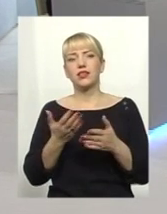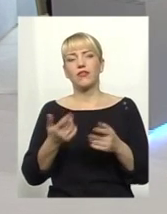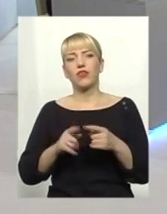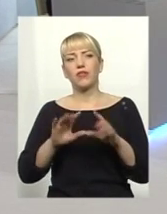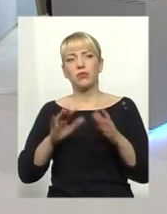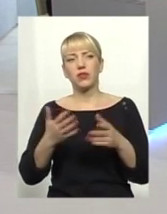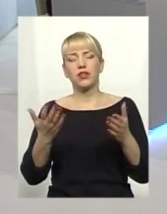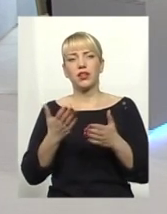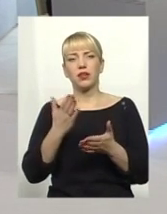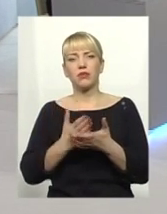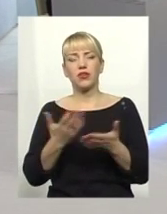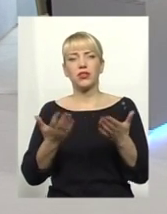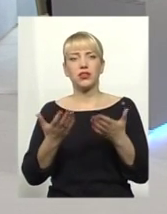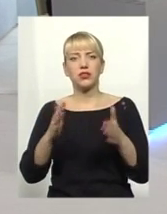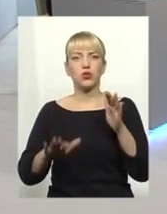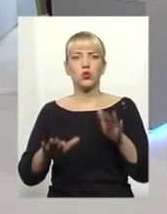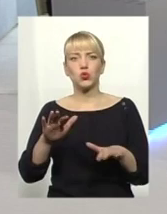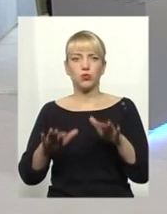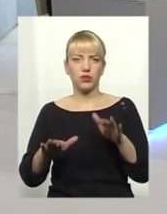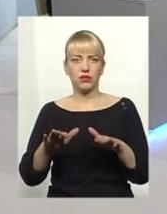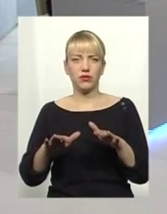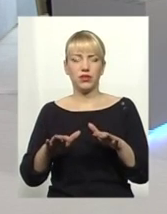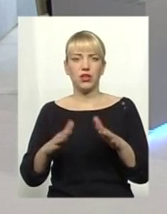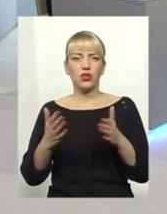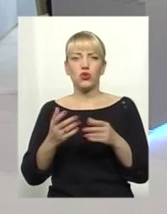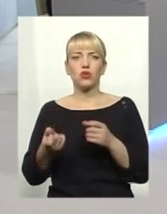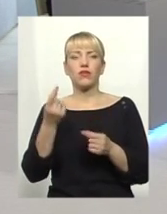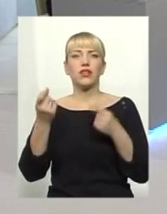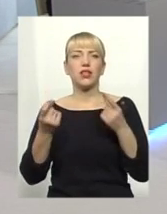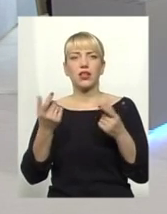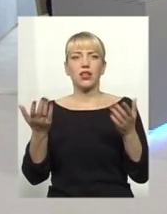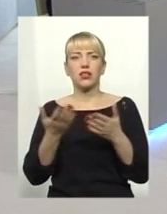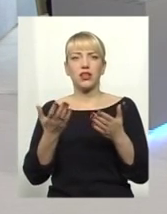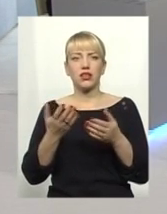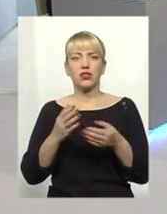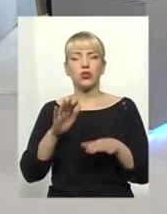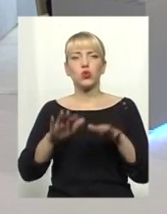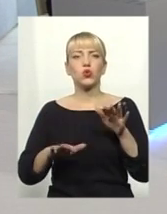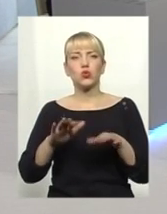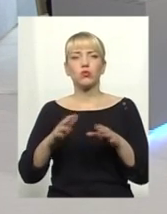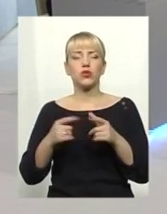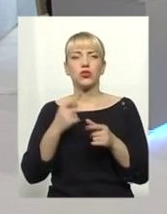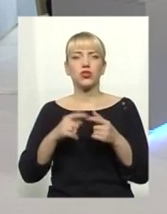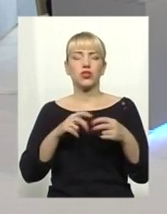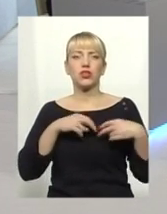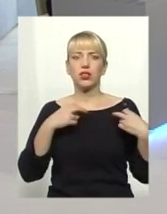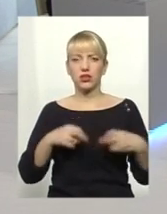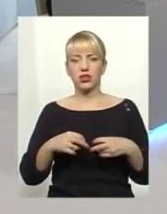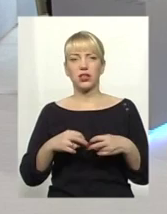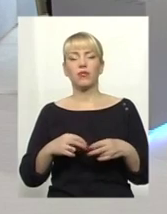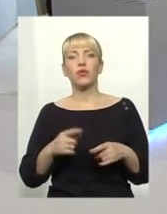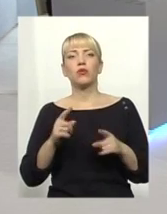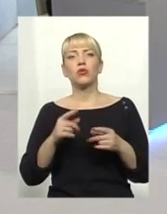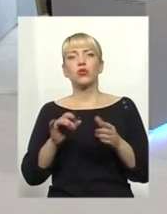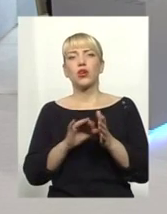до яких виникає певний сумнів чи ризики. Чому? Тому що якраз